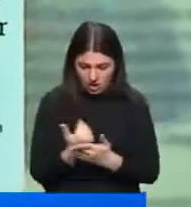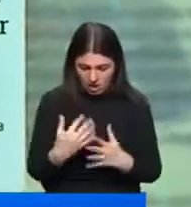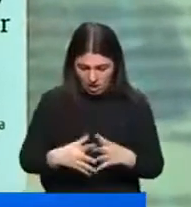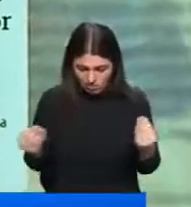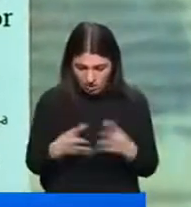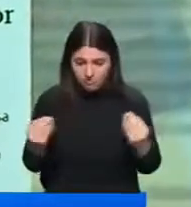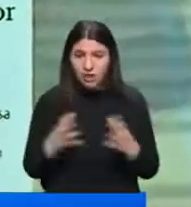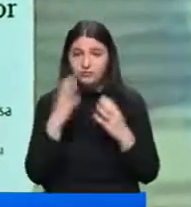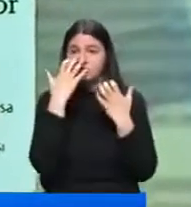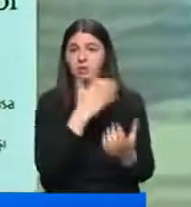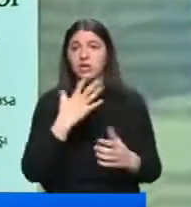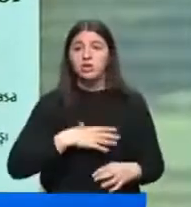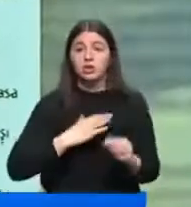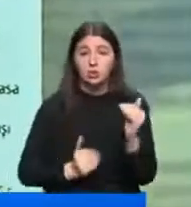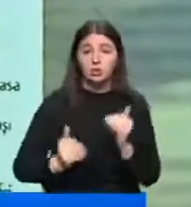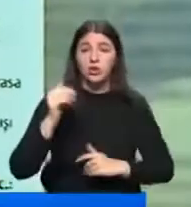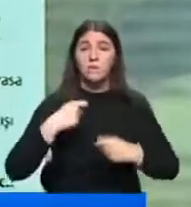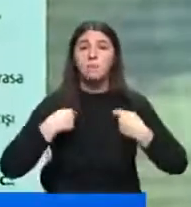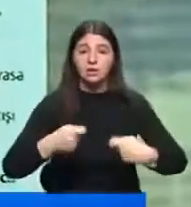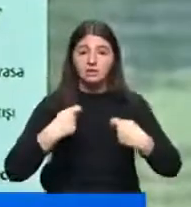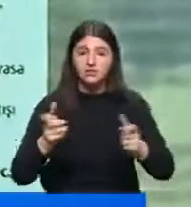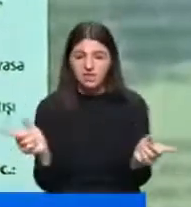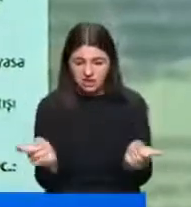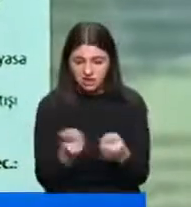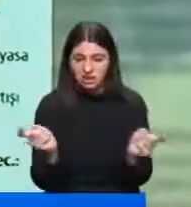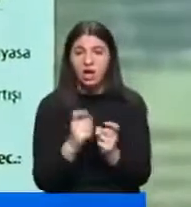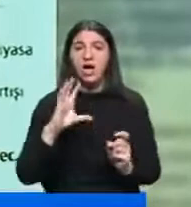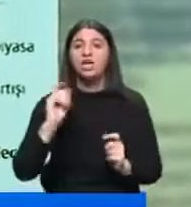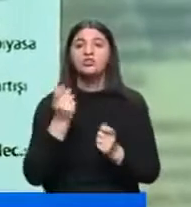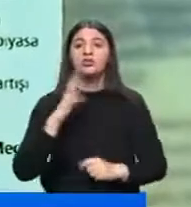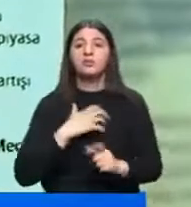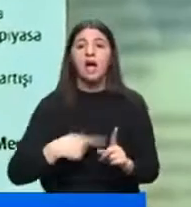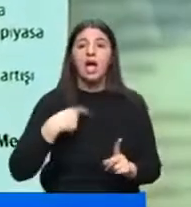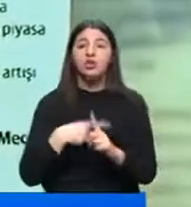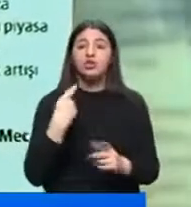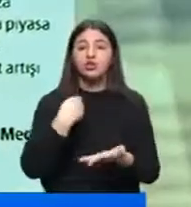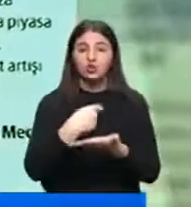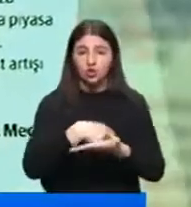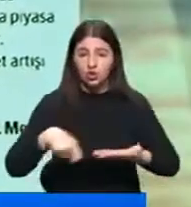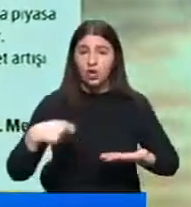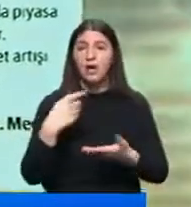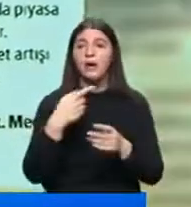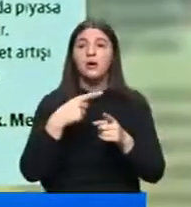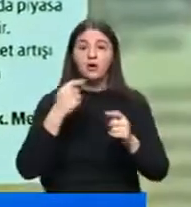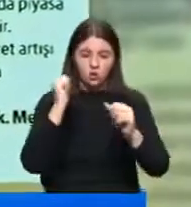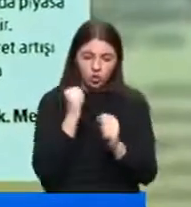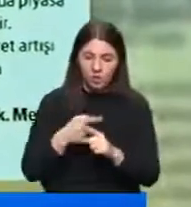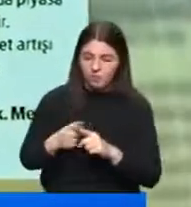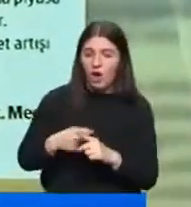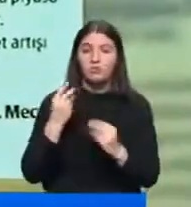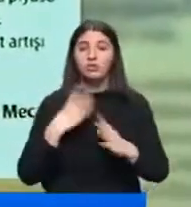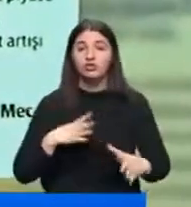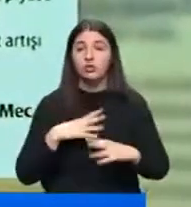kaybının karşılanması talebini yükseltirken maliyet kıskacındaki işveren ilave ücret yükünün paylaşılmasını istiyor.